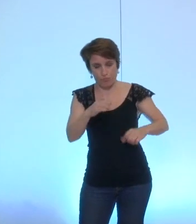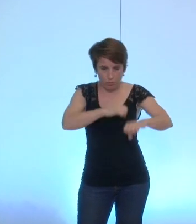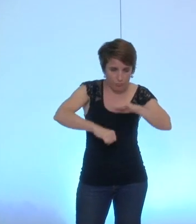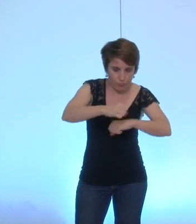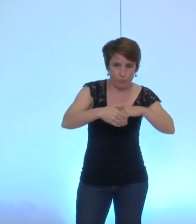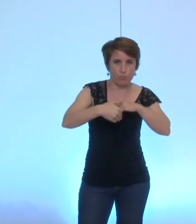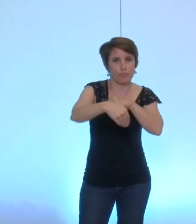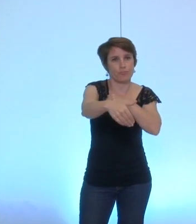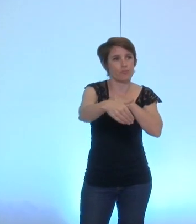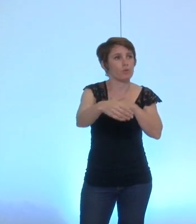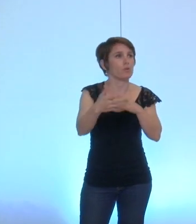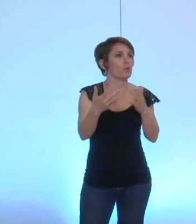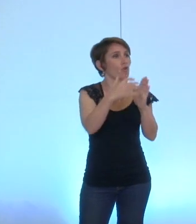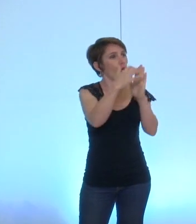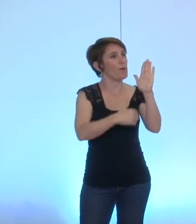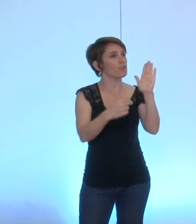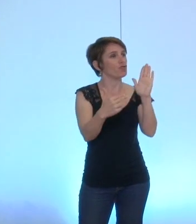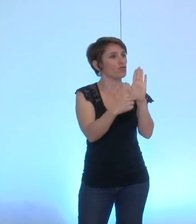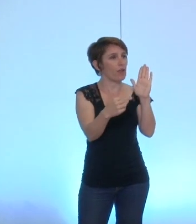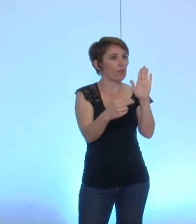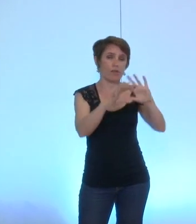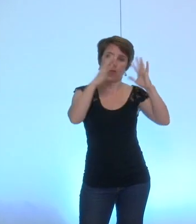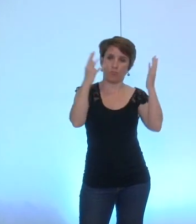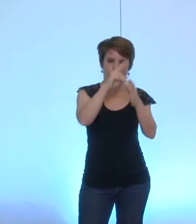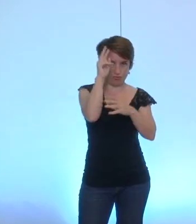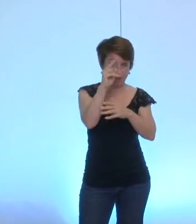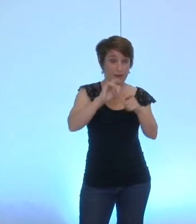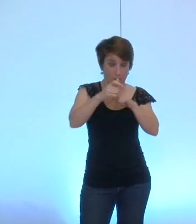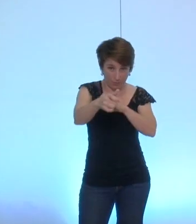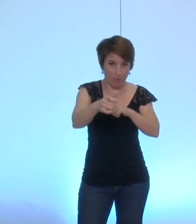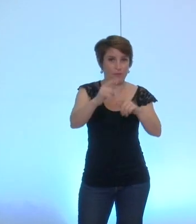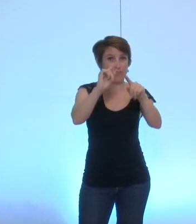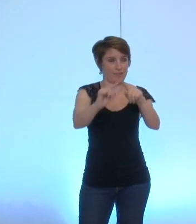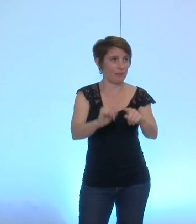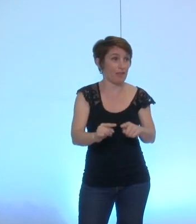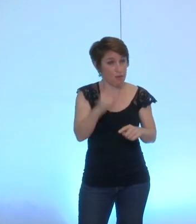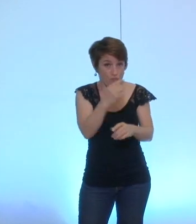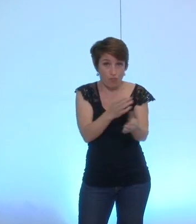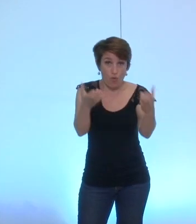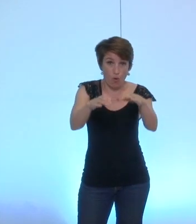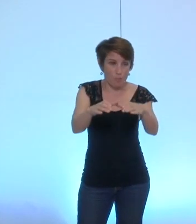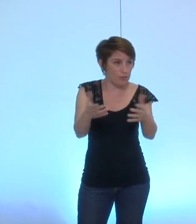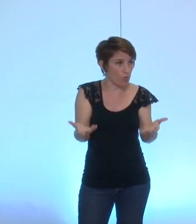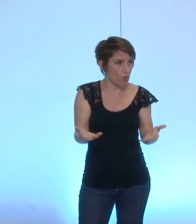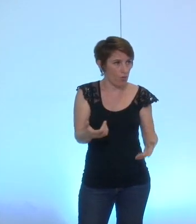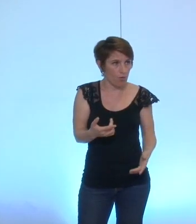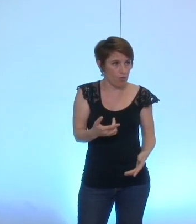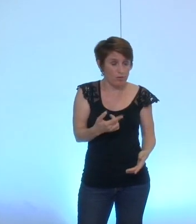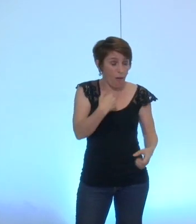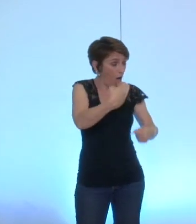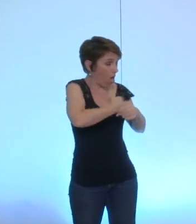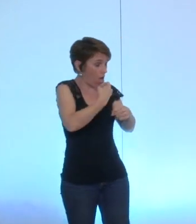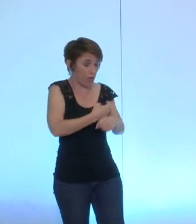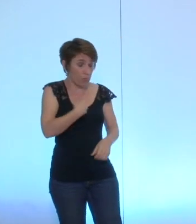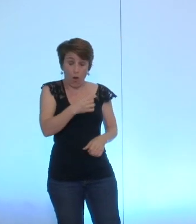peut-être que la charte que vous avez signée comment nous mettons clairement en place cette commission mais je ne comprends toujours pas c'est pas taquin ou pas